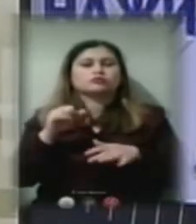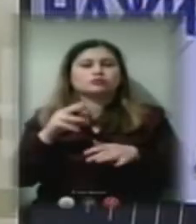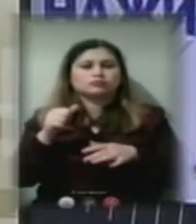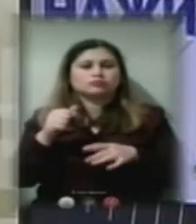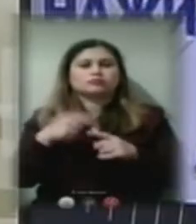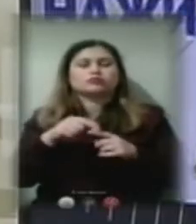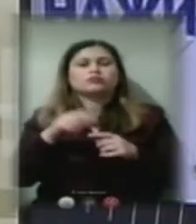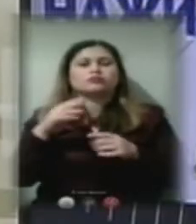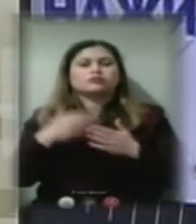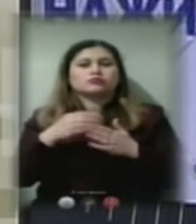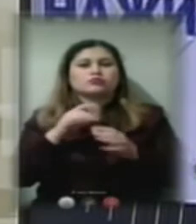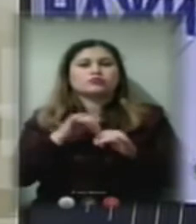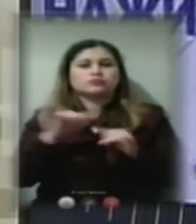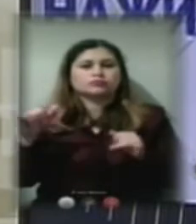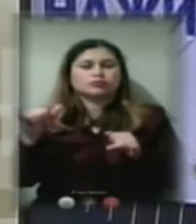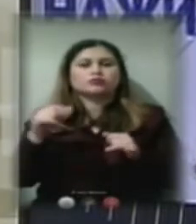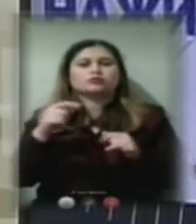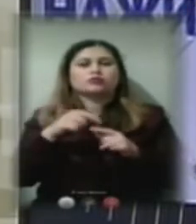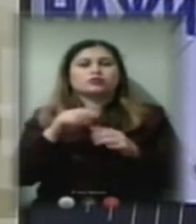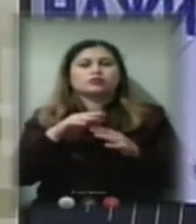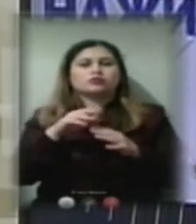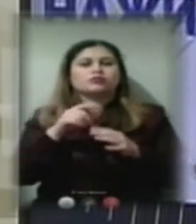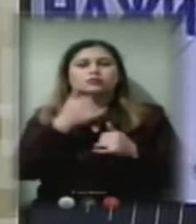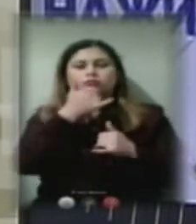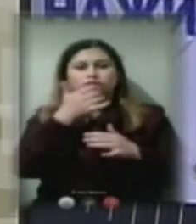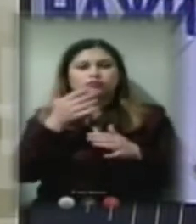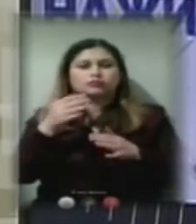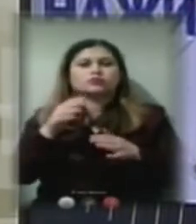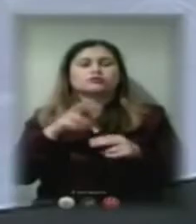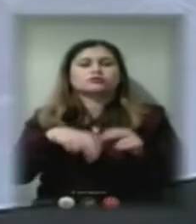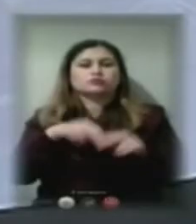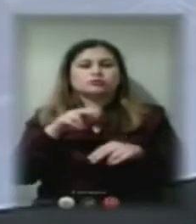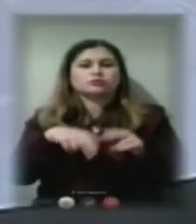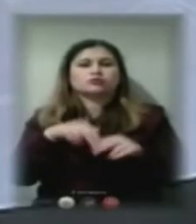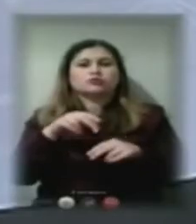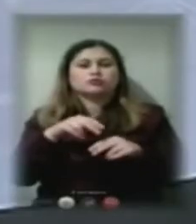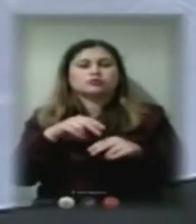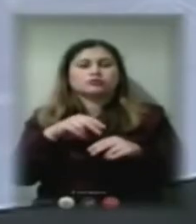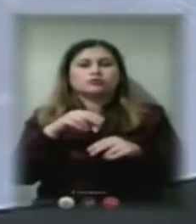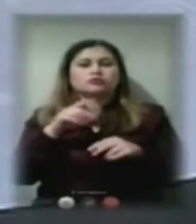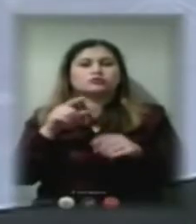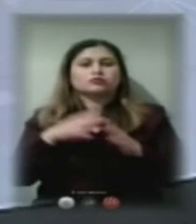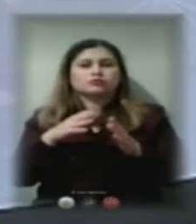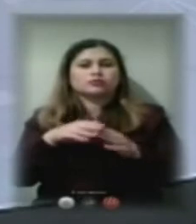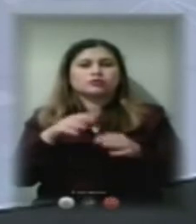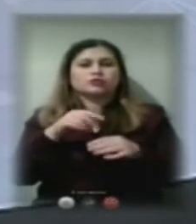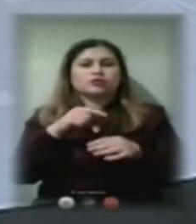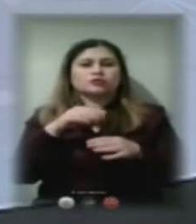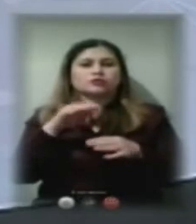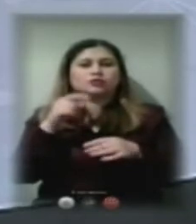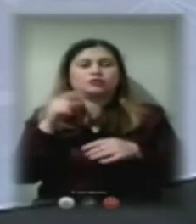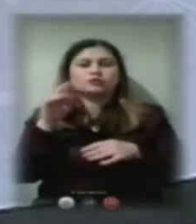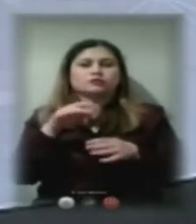300 мільйонів, ми не зможемо будувати ту кількість квартир, які потрібні для того, щоб оцелити цих